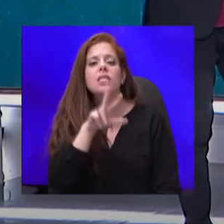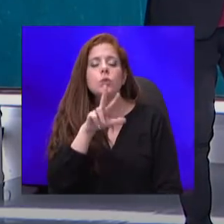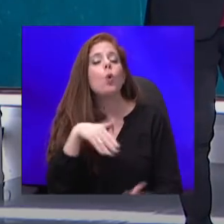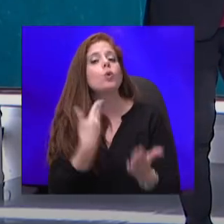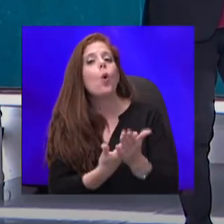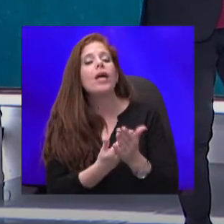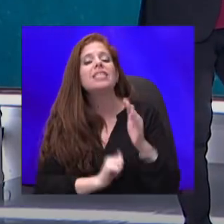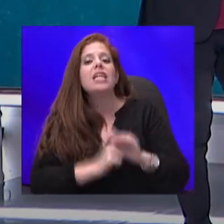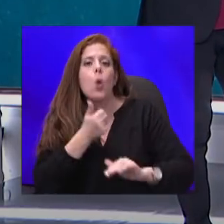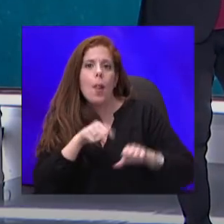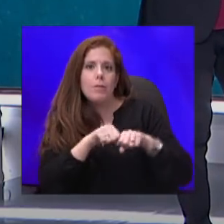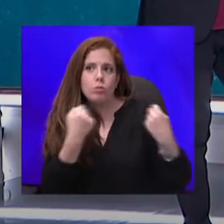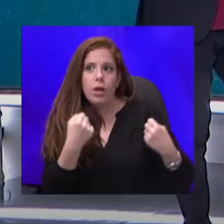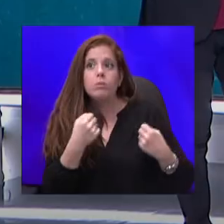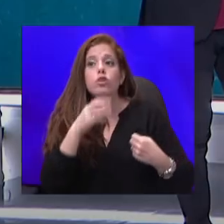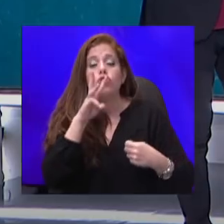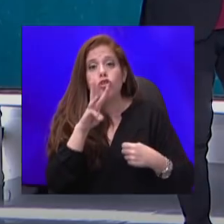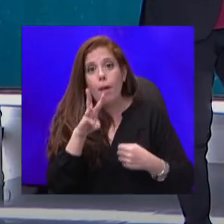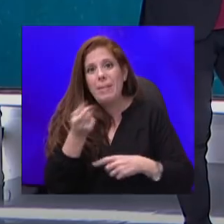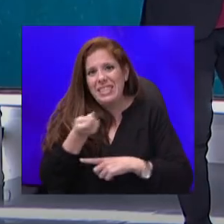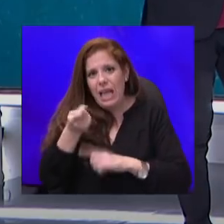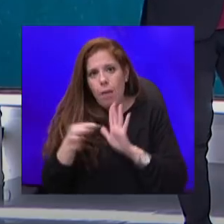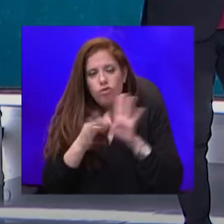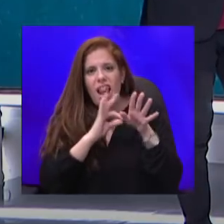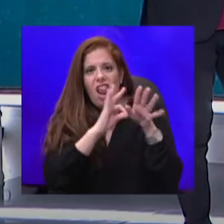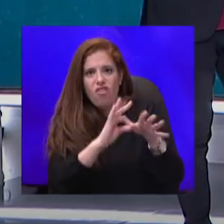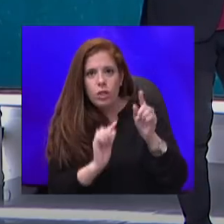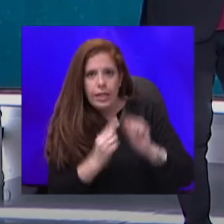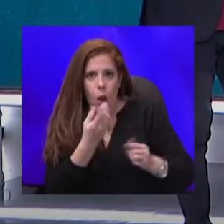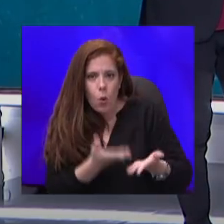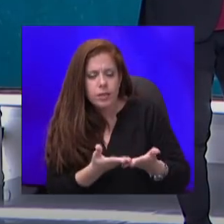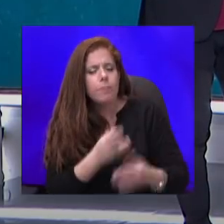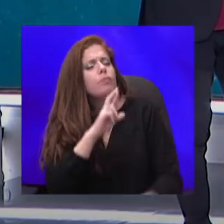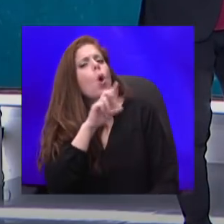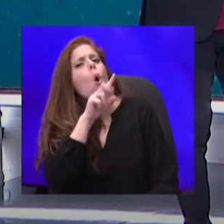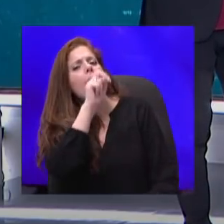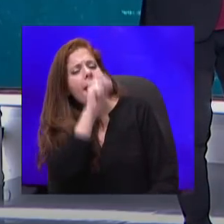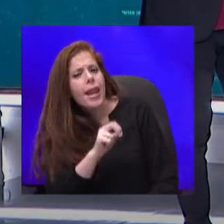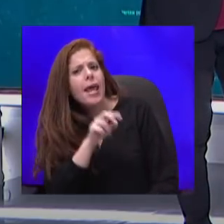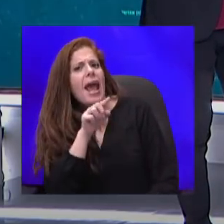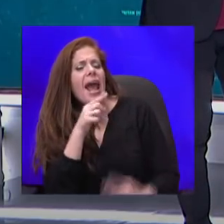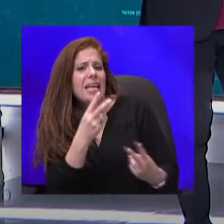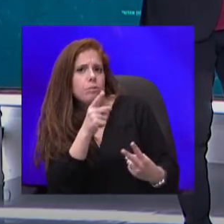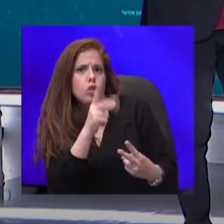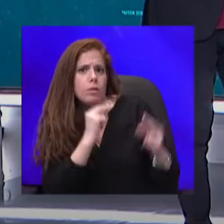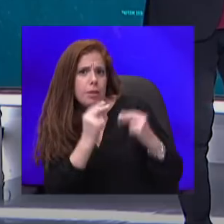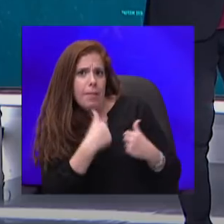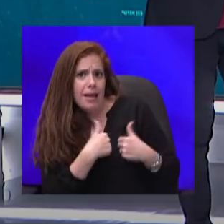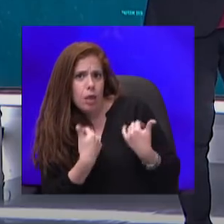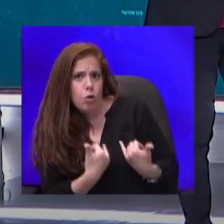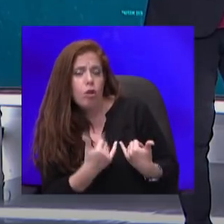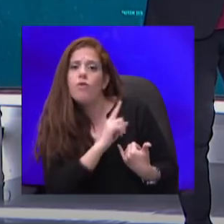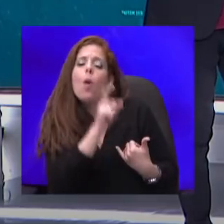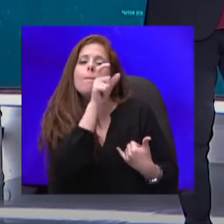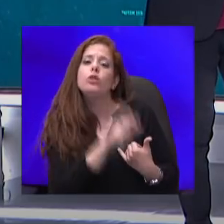בשביל ללוות את האירוע הזה. רונן, עצם זה שאתה מדבר איתנו עכשיו, ולא מישהו מטעם החברה, מראה שהמצב חמור.